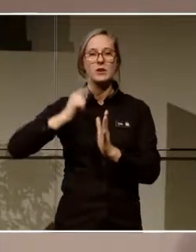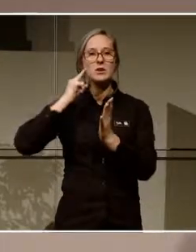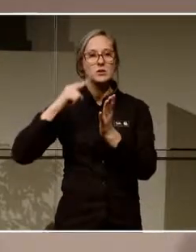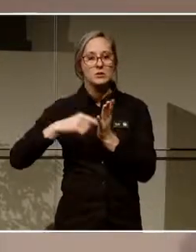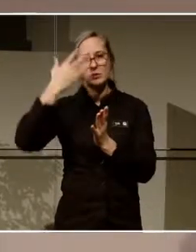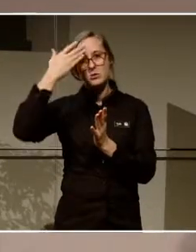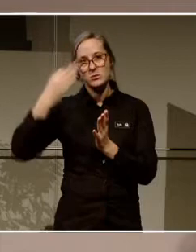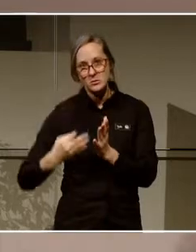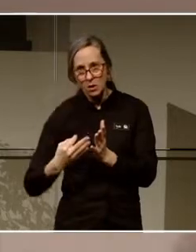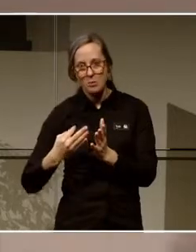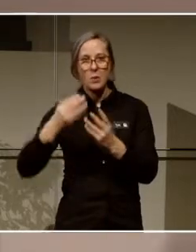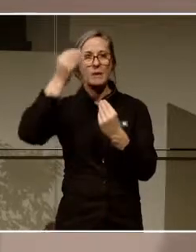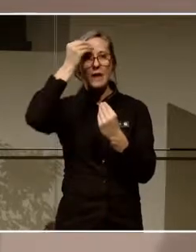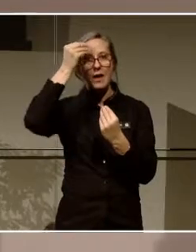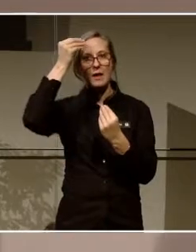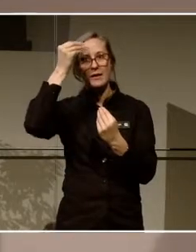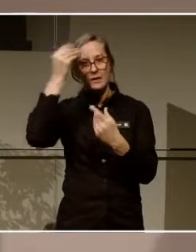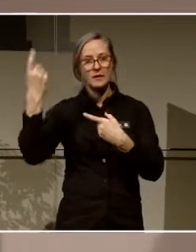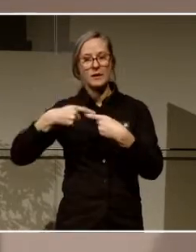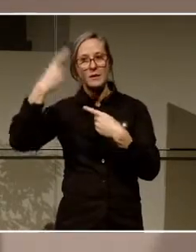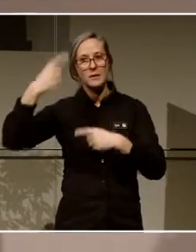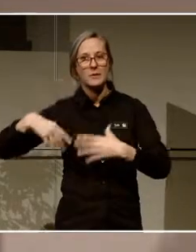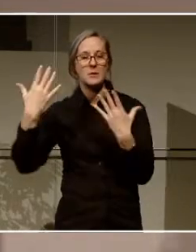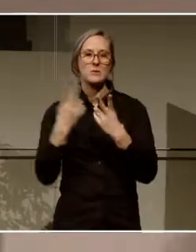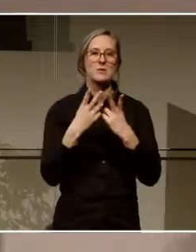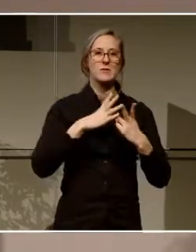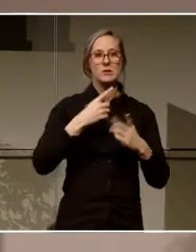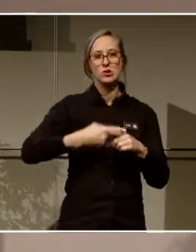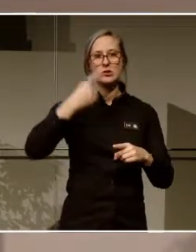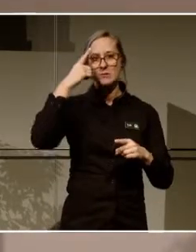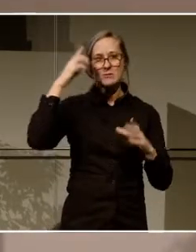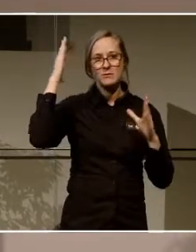lärande och delaktighet i kulturlivet. Så det finns ett tydligt fokus.